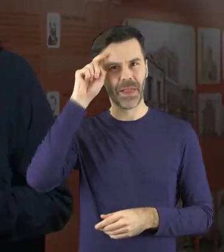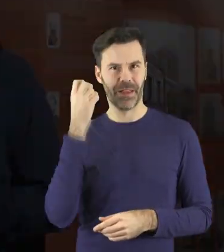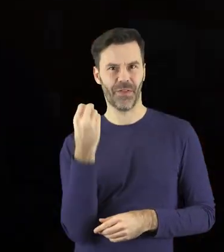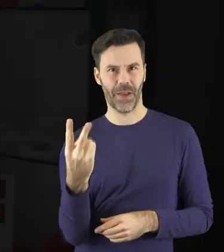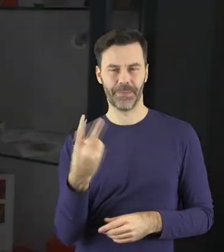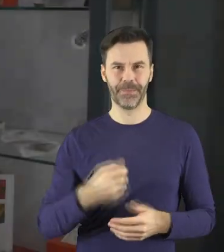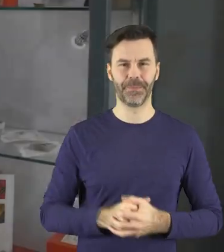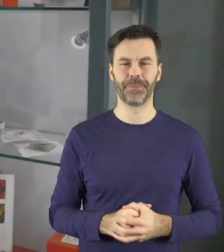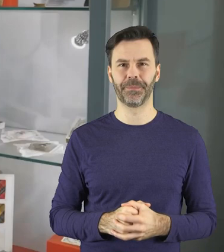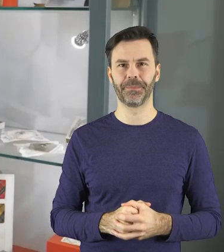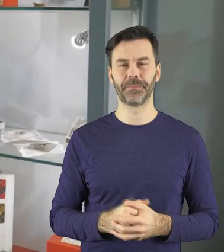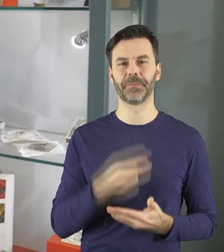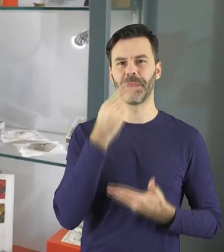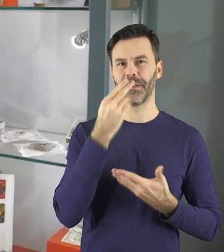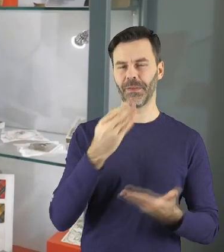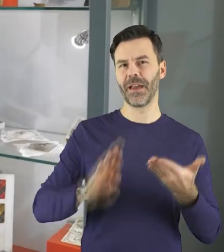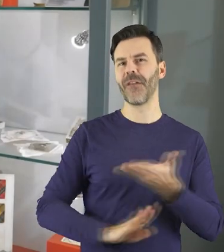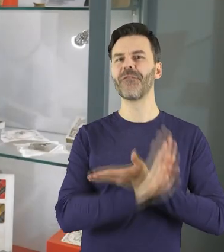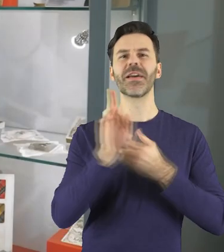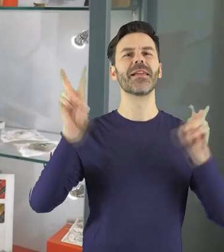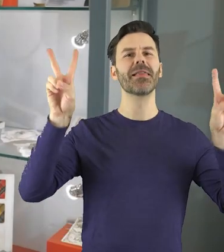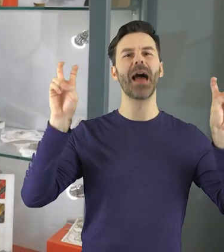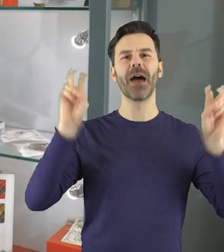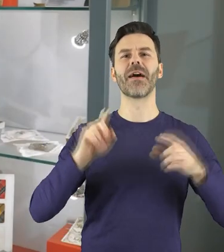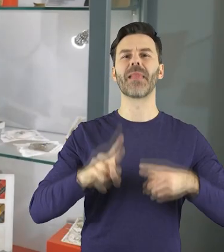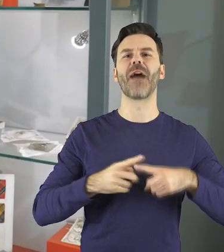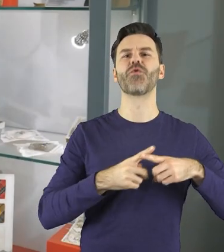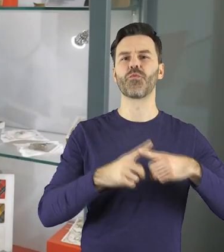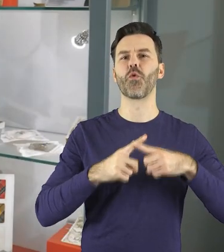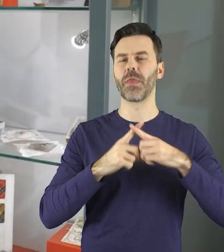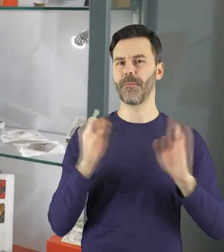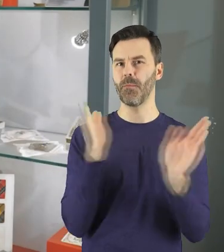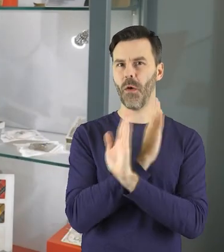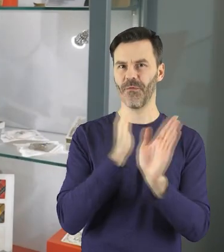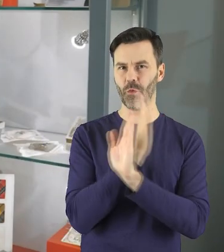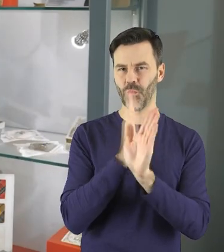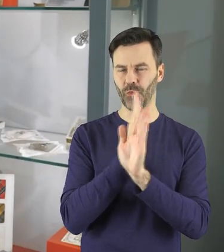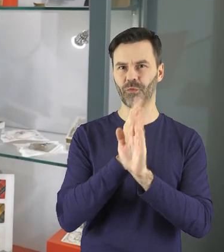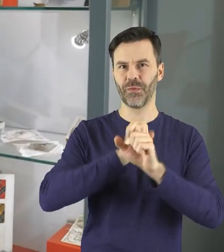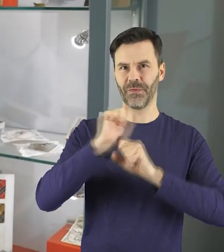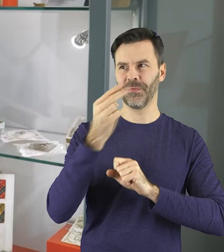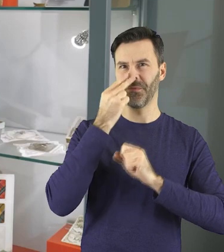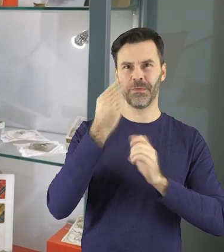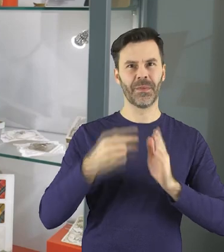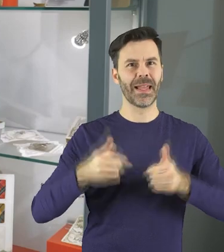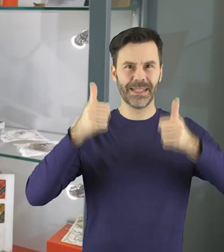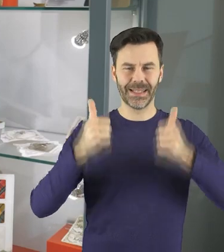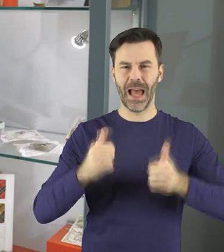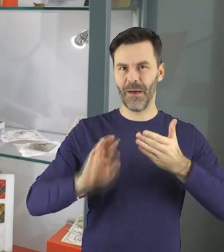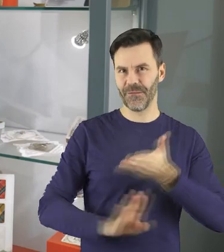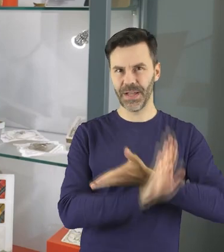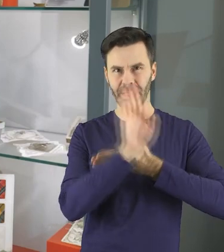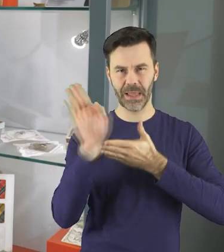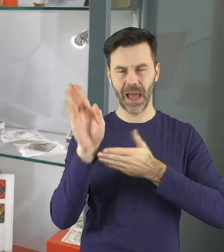Na wystawie stałej zatytułowanej na wspólnym podwórku łódzki tygiel kultur i wyznań prezentujemy